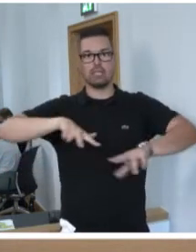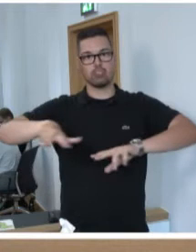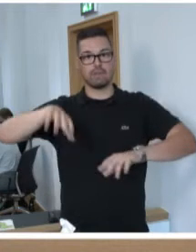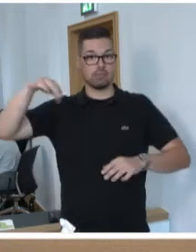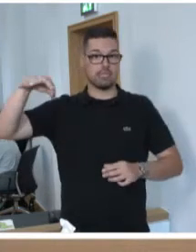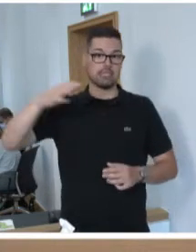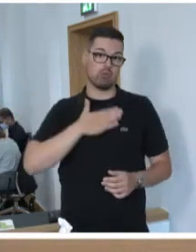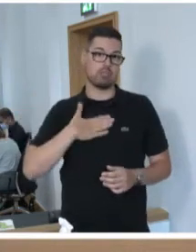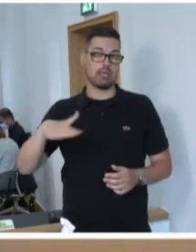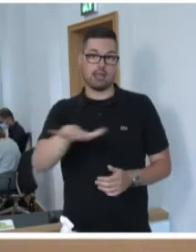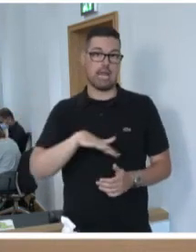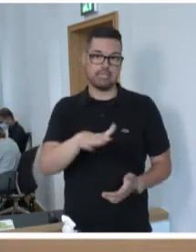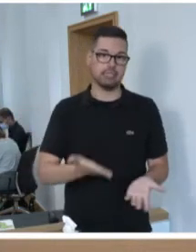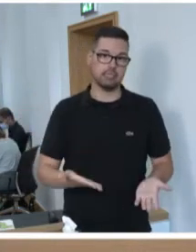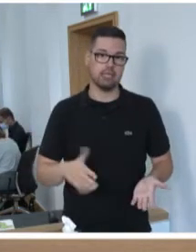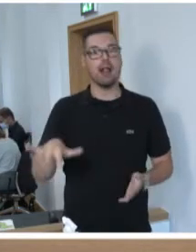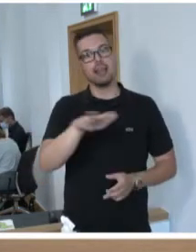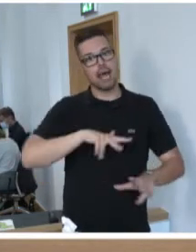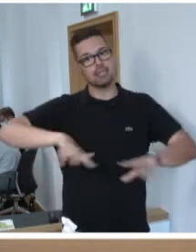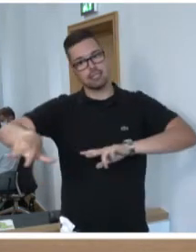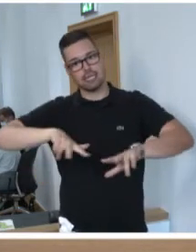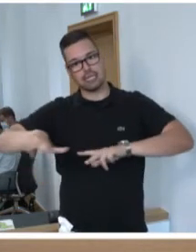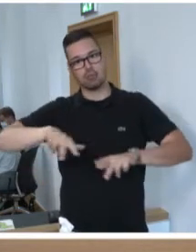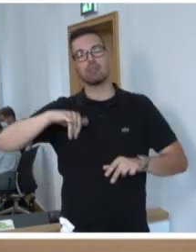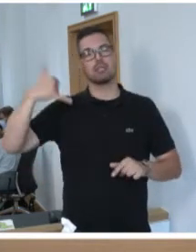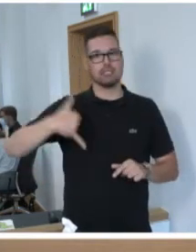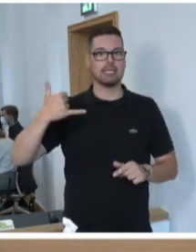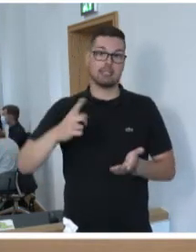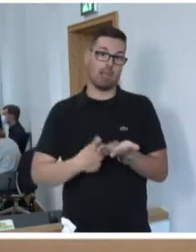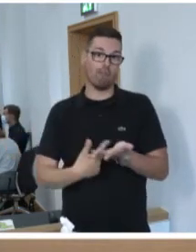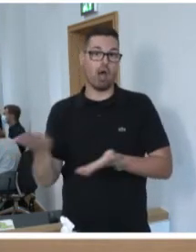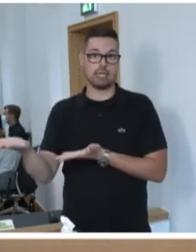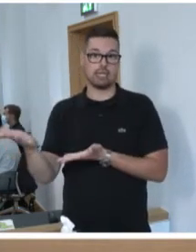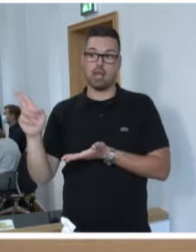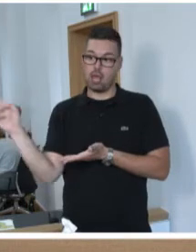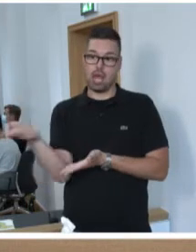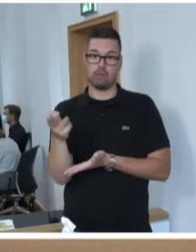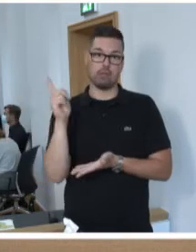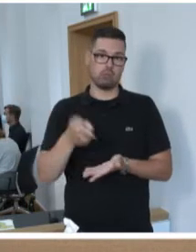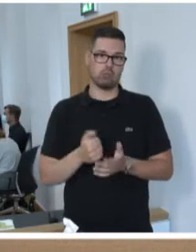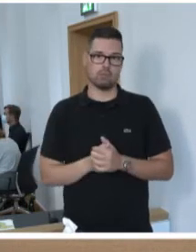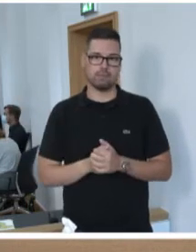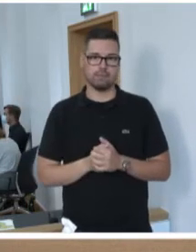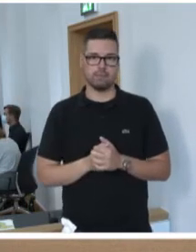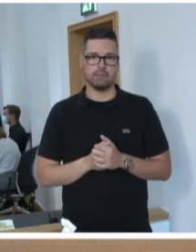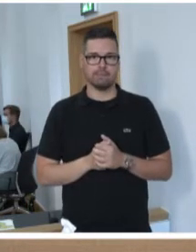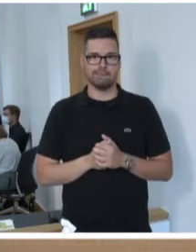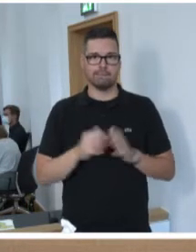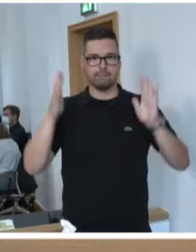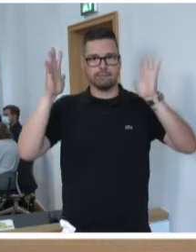unseres Landes waren. Die Landesregierung ist jetzt in erster Linie gefordert, Antworten zu geben, meine sehr verehrten Damen und Herren.